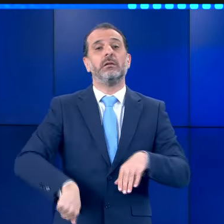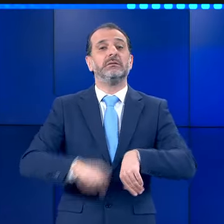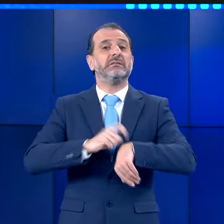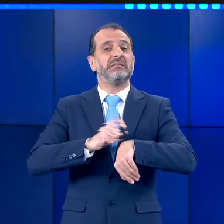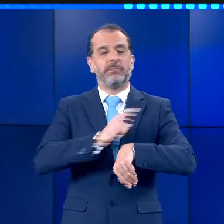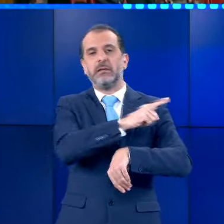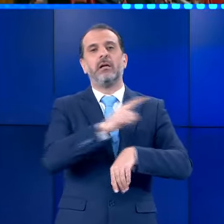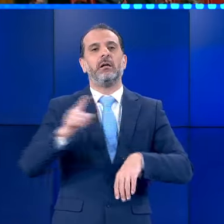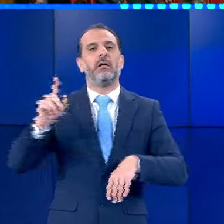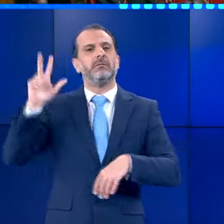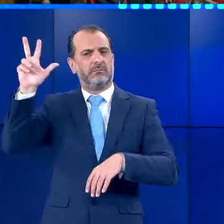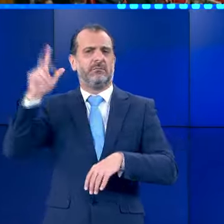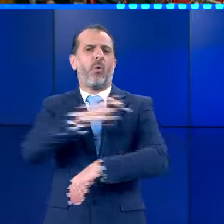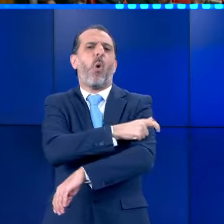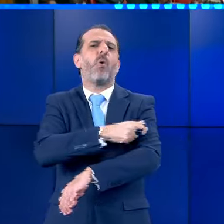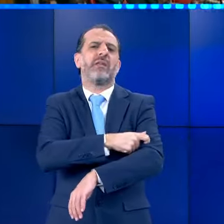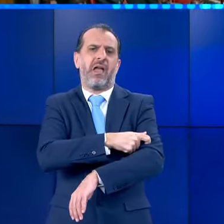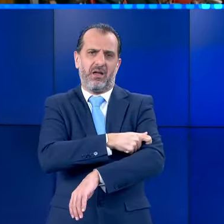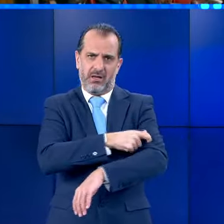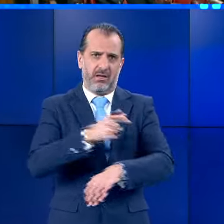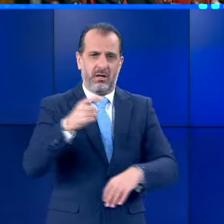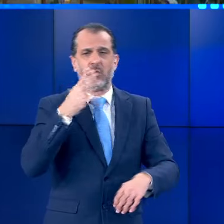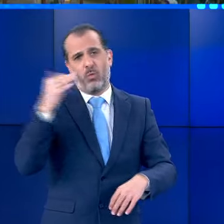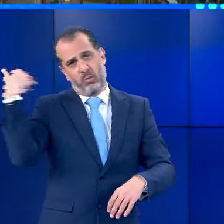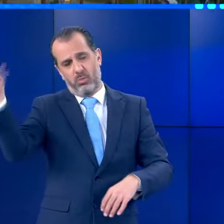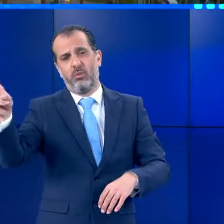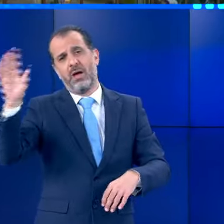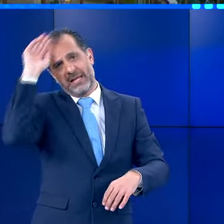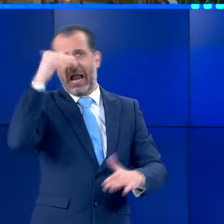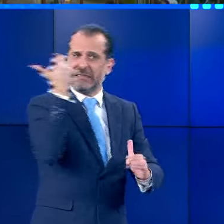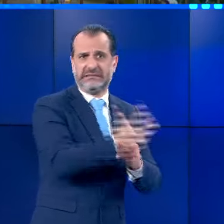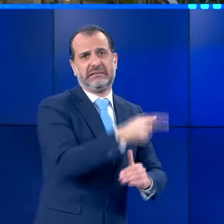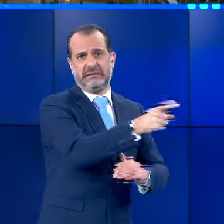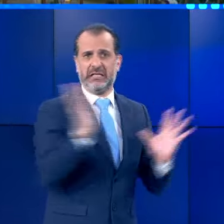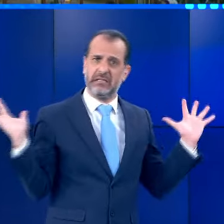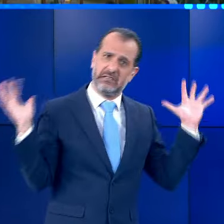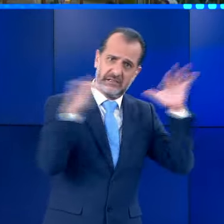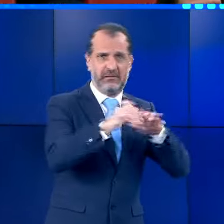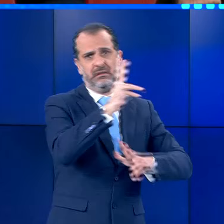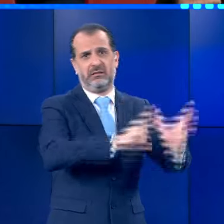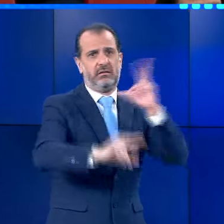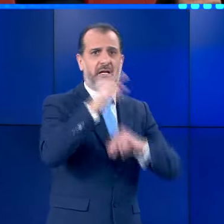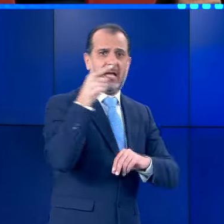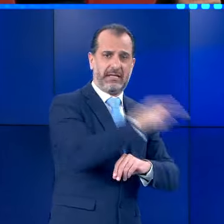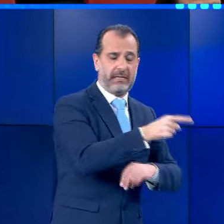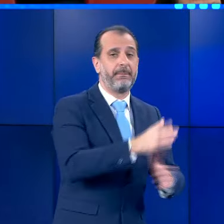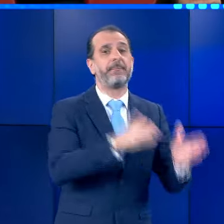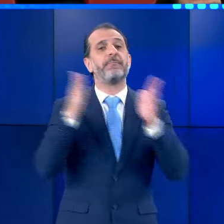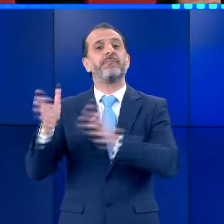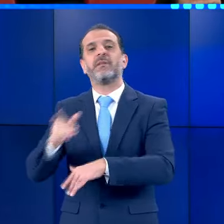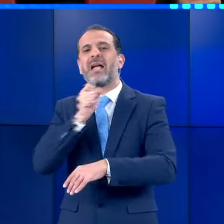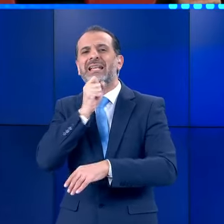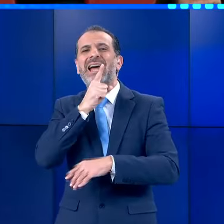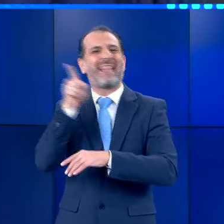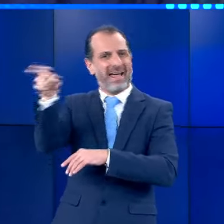συνεδριάζει και το Συμβούλιο Ασφαλείας του ΟΗΕ κατόπιν αιτήματος του Ιράν. Στο μεταξύ σε εξέλιξη βρίσκονται οι διαπραγματεύσεις στο